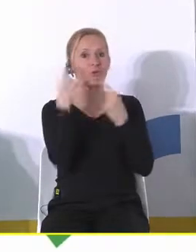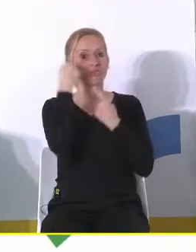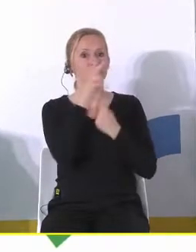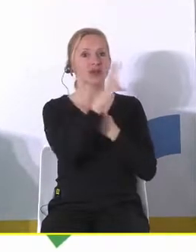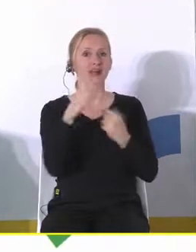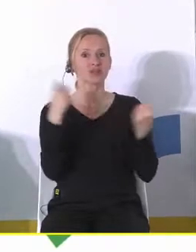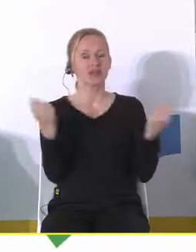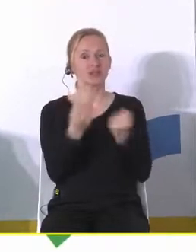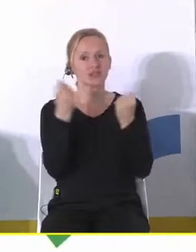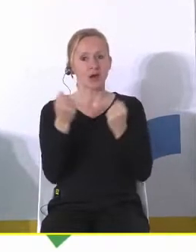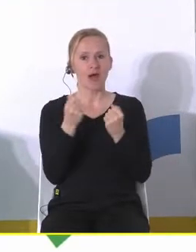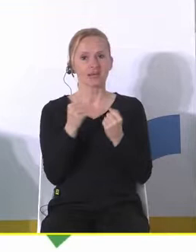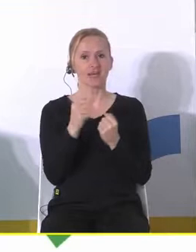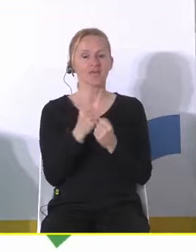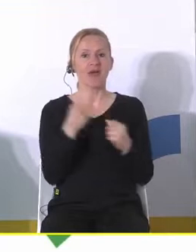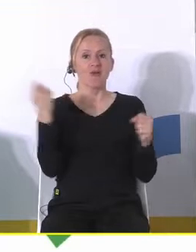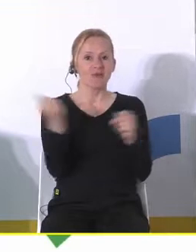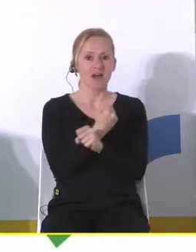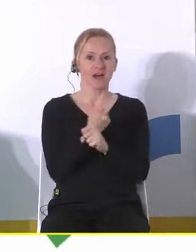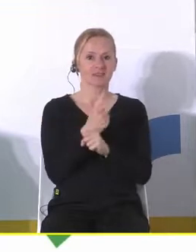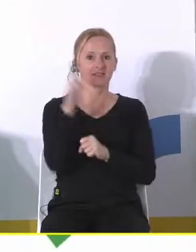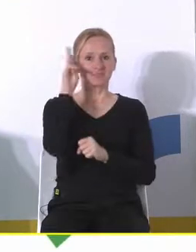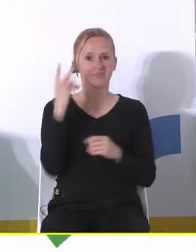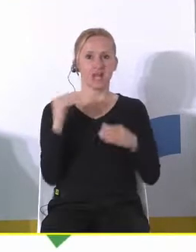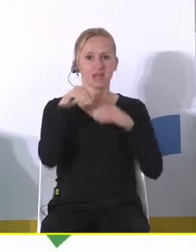działanie od inwestycji takiej twardej namacalnej do